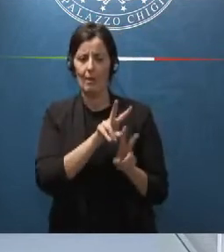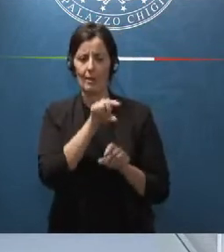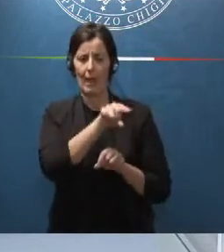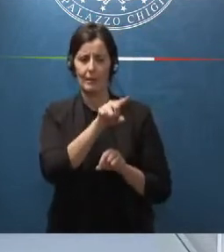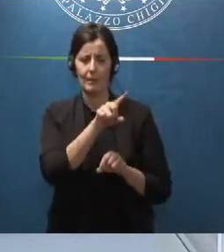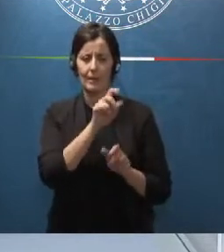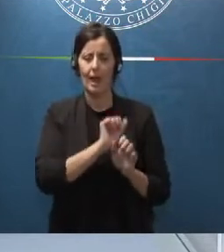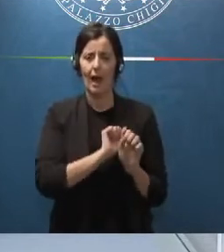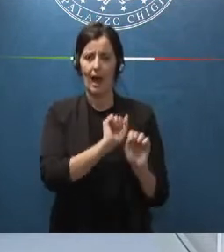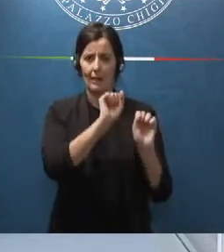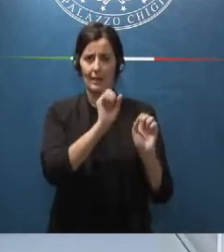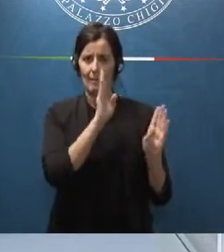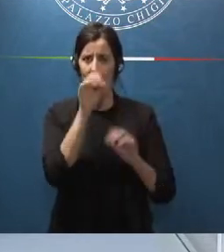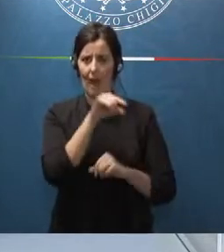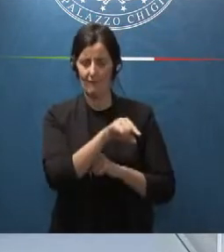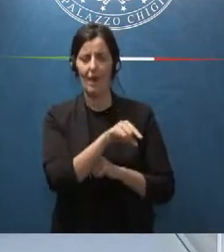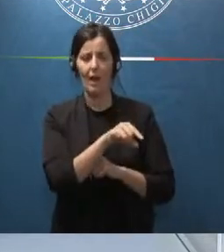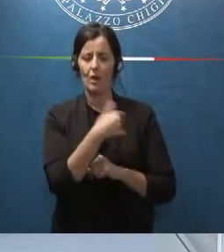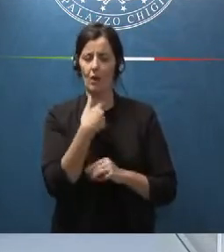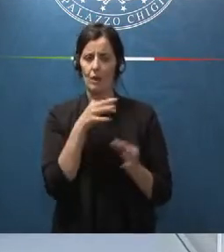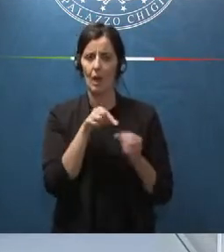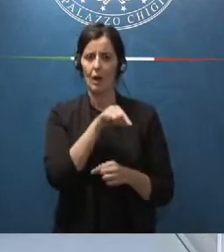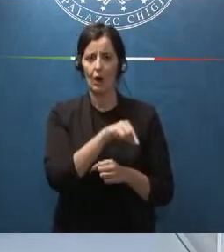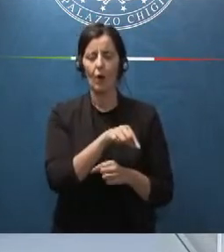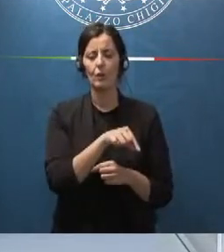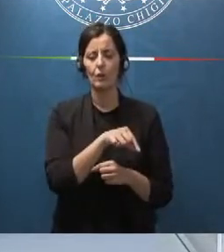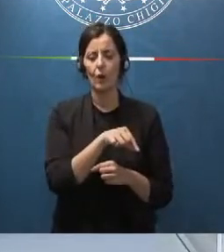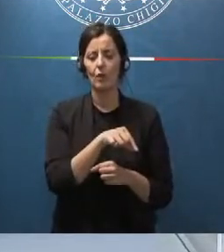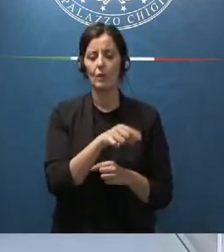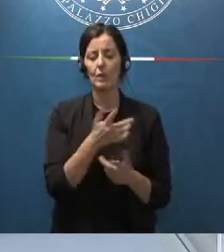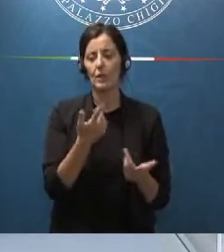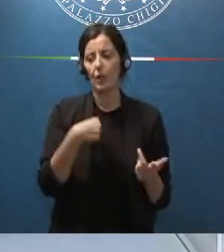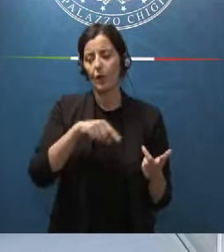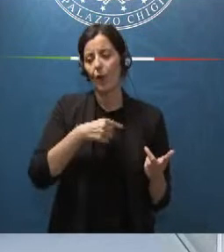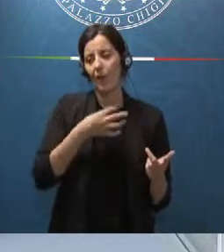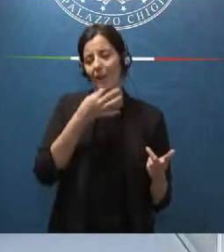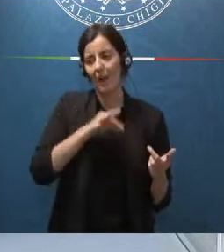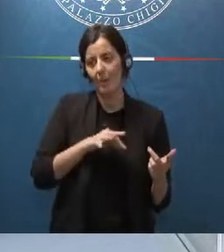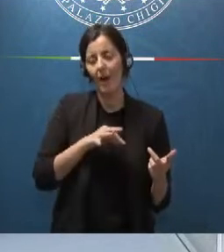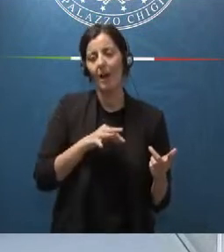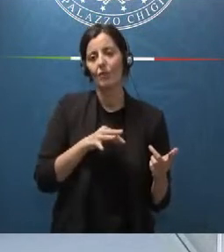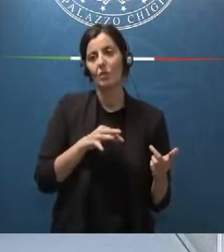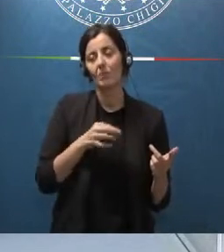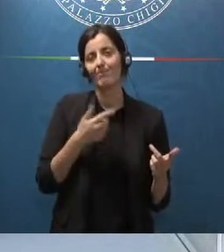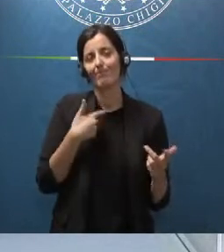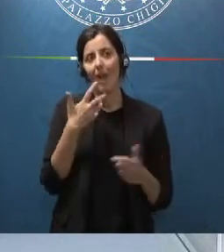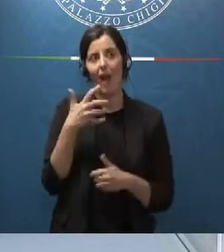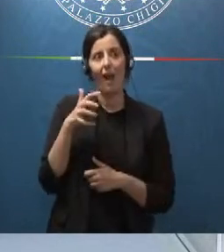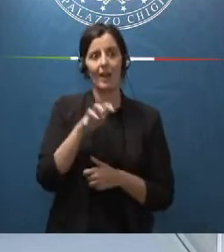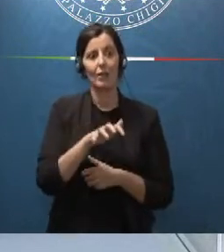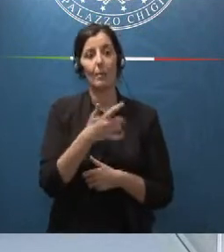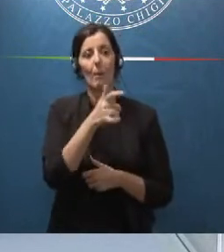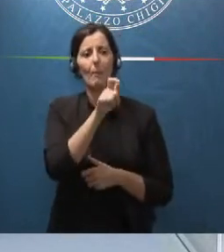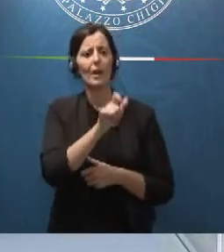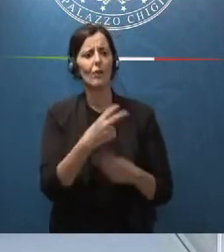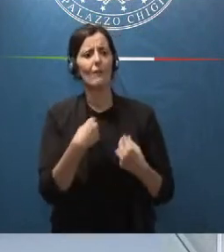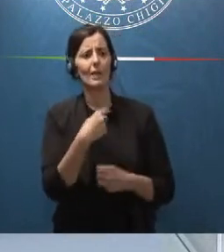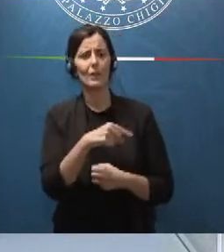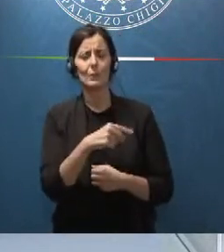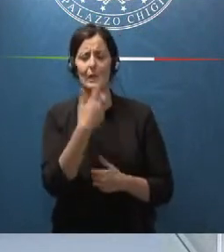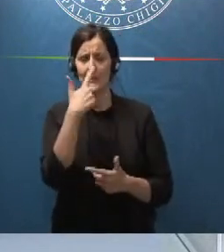antimafia noi riusciamo ad aggredire e magari a rovinare la vita della persona